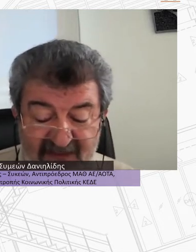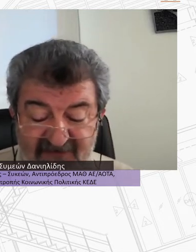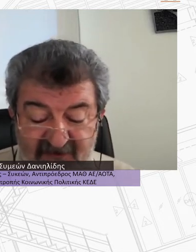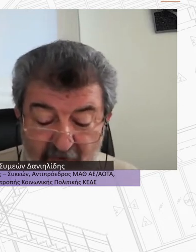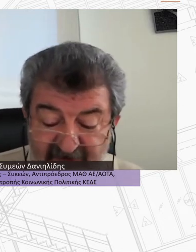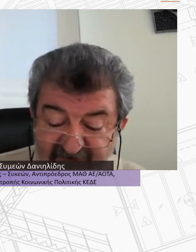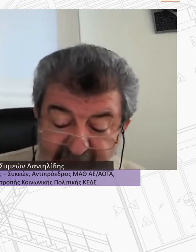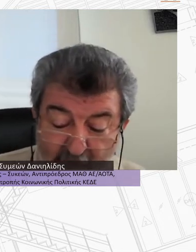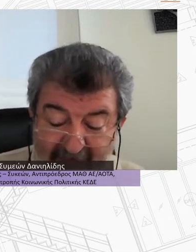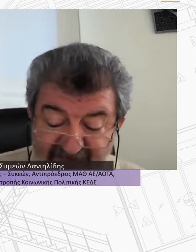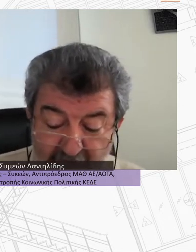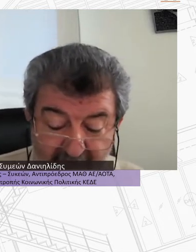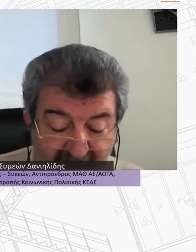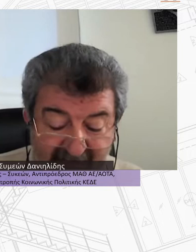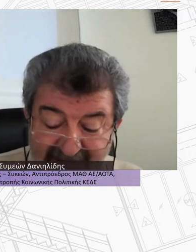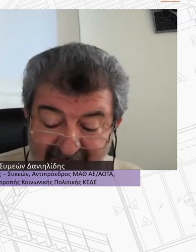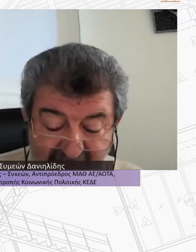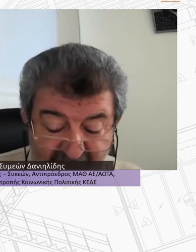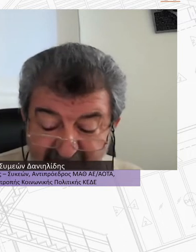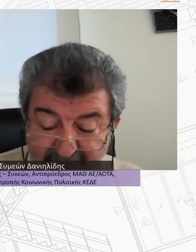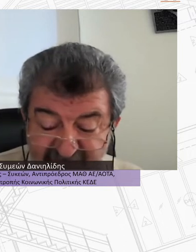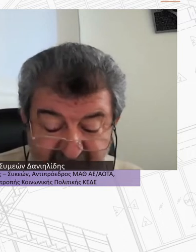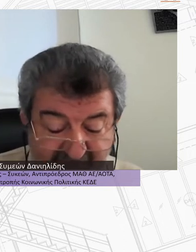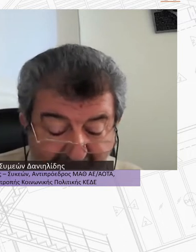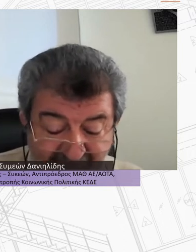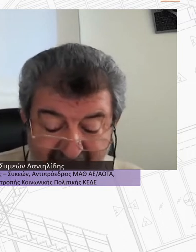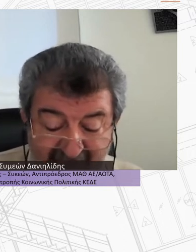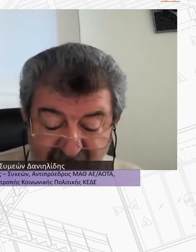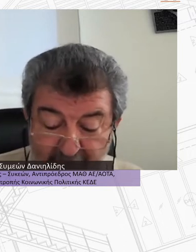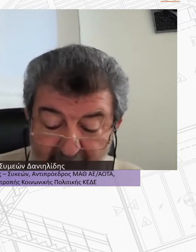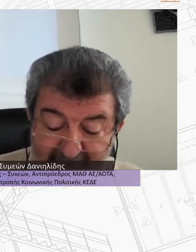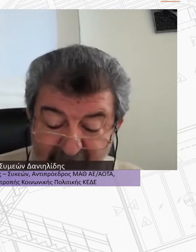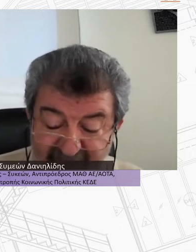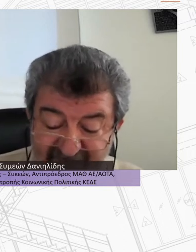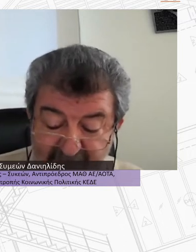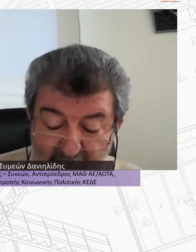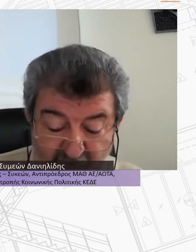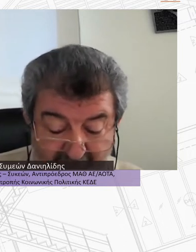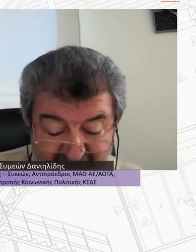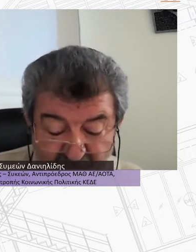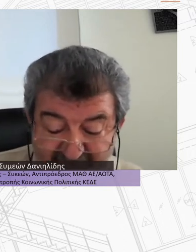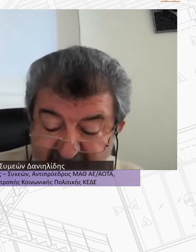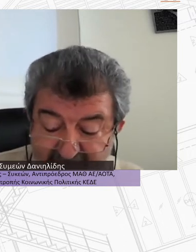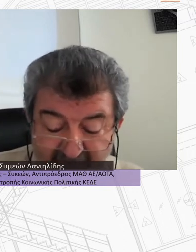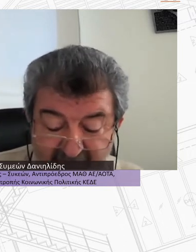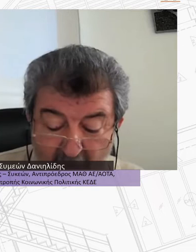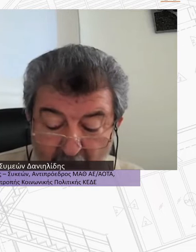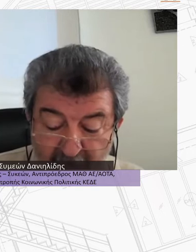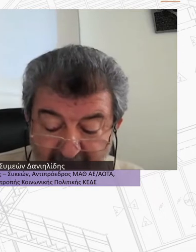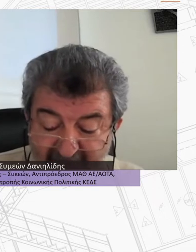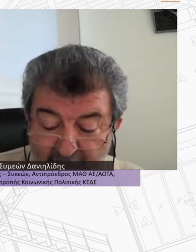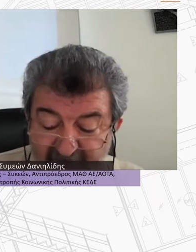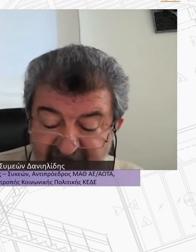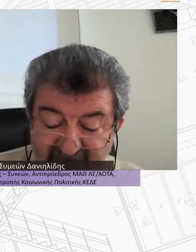εθνικό στρατηγικό και θεσμικό πλαίσιο Η εκδήλωση λοιπόν σήμερα έχει σκοπό να παρουσιάσει πώς οραματιζόμαστε μια